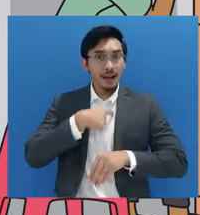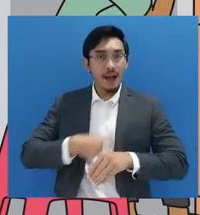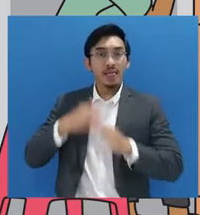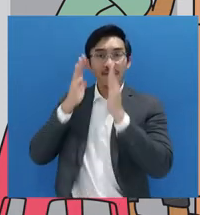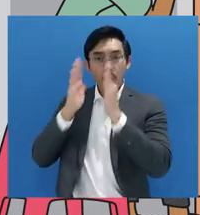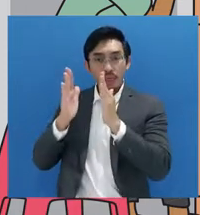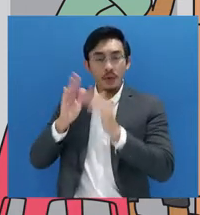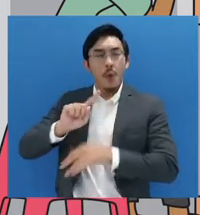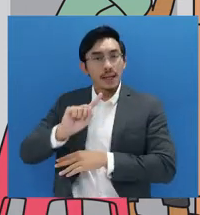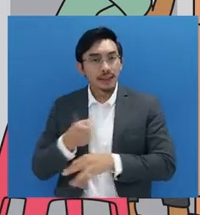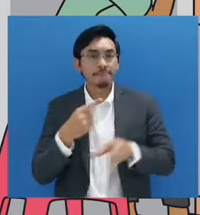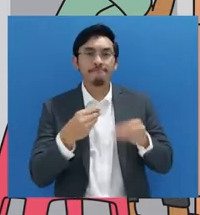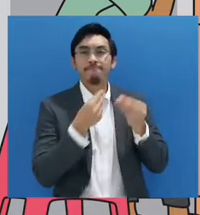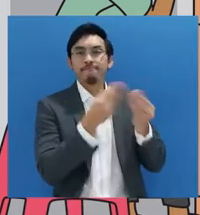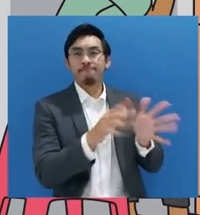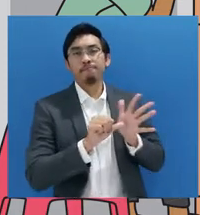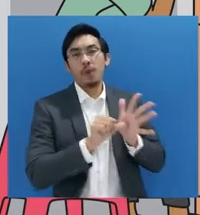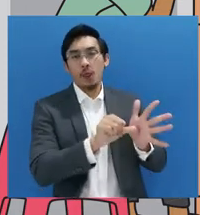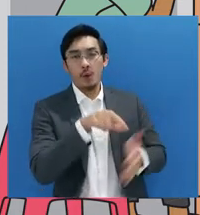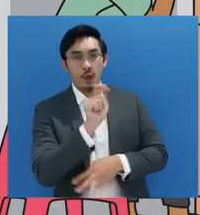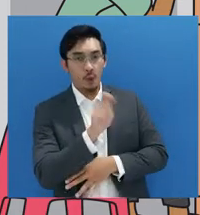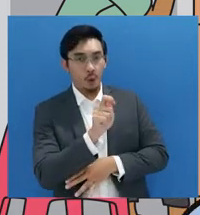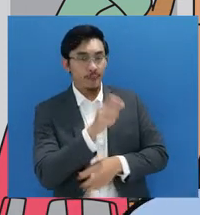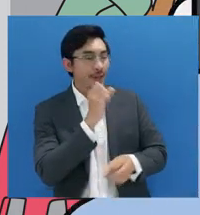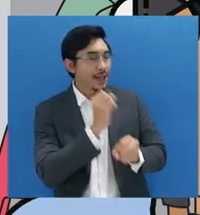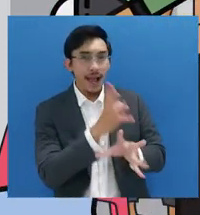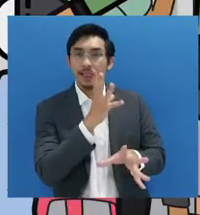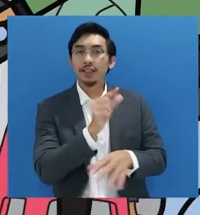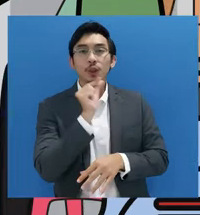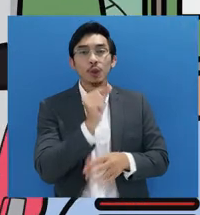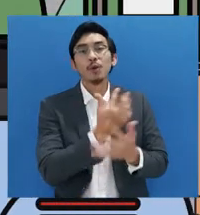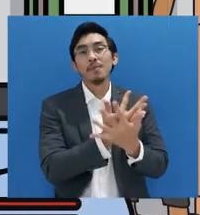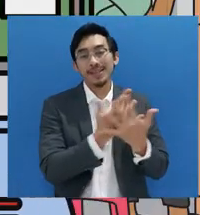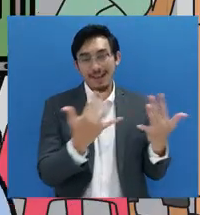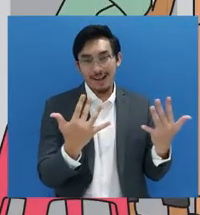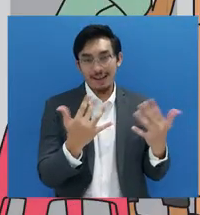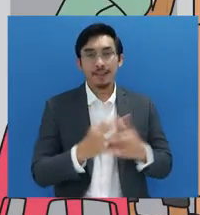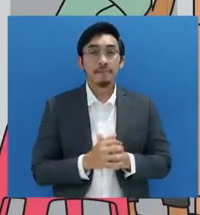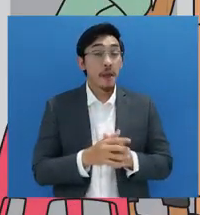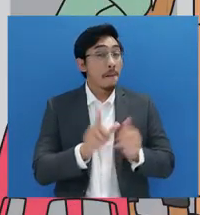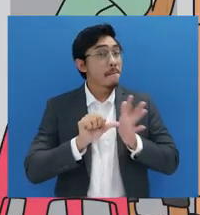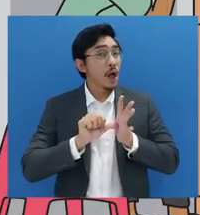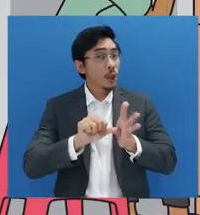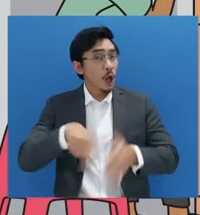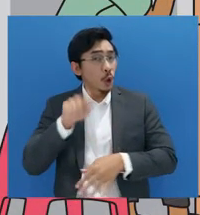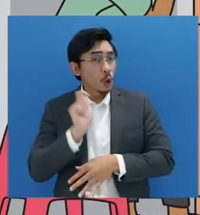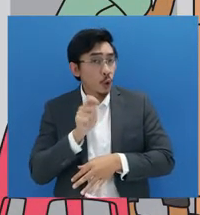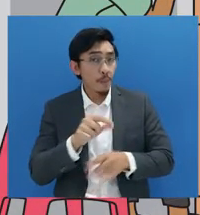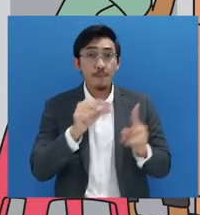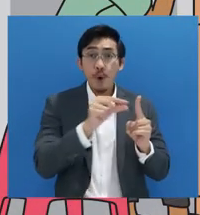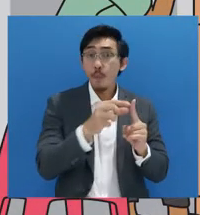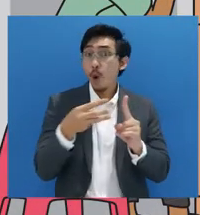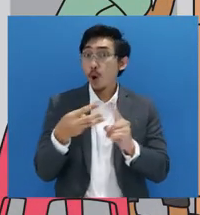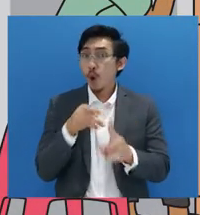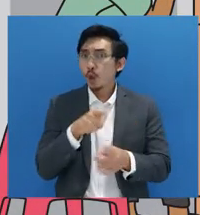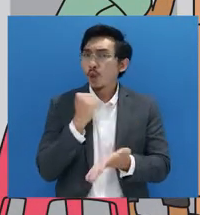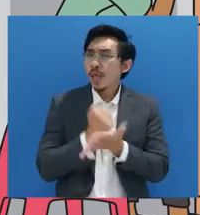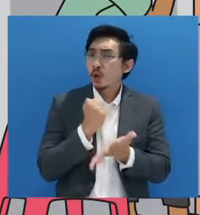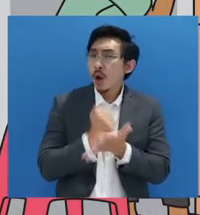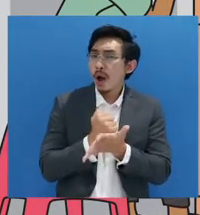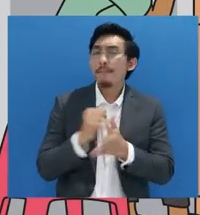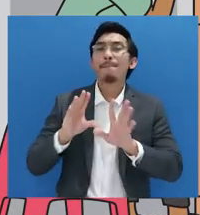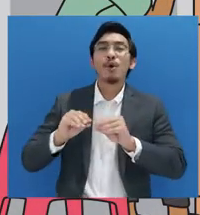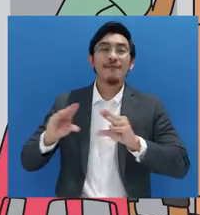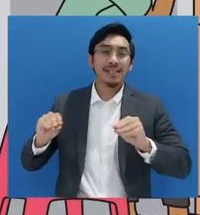memberikan bantuan hukum secara cuma-cuma kepada masyarakat. Bantuan hukum berupa pro bono ini muncul sebagai tanggung jawab profesi. Ketentuan dan